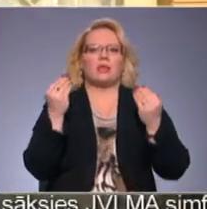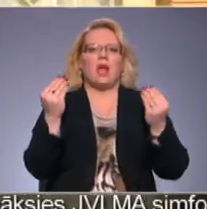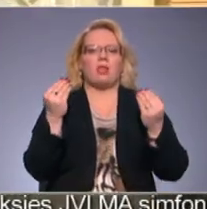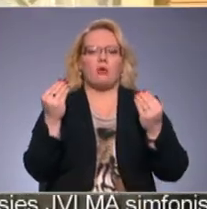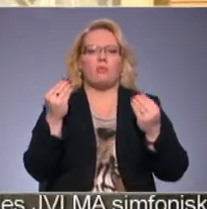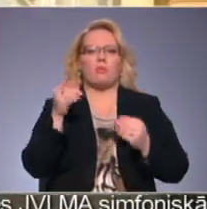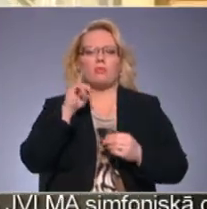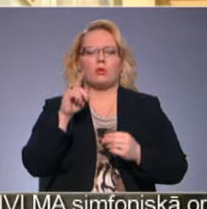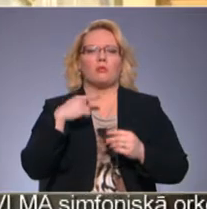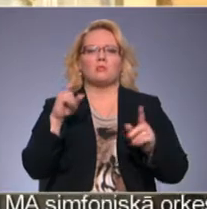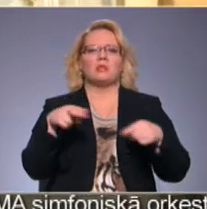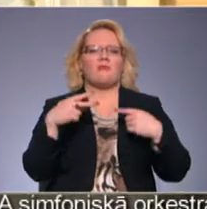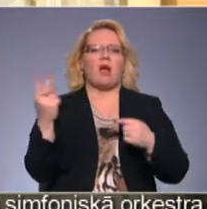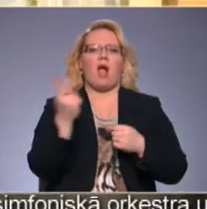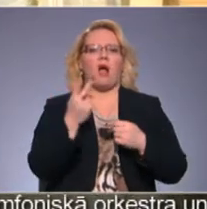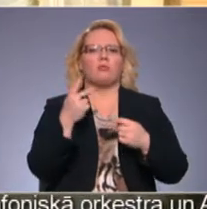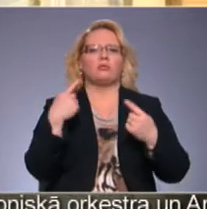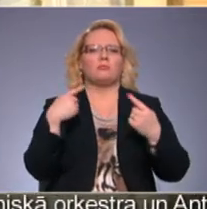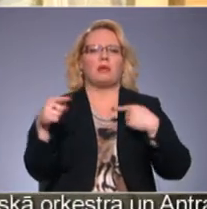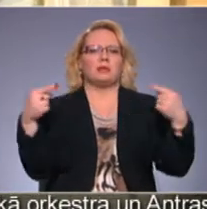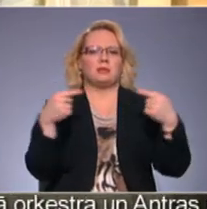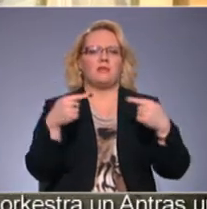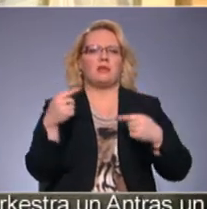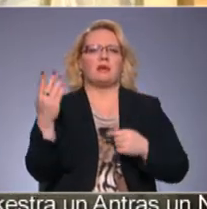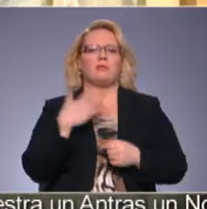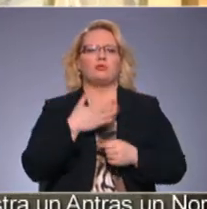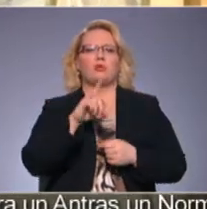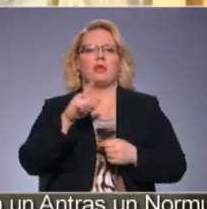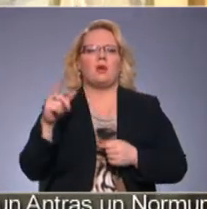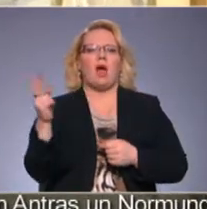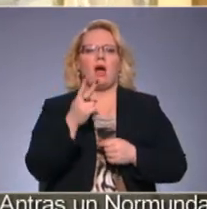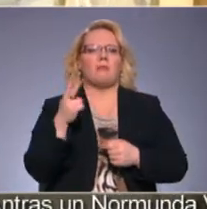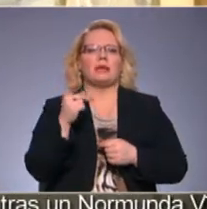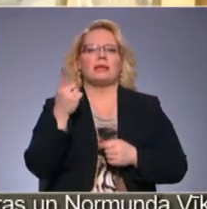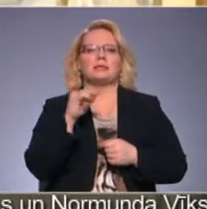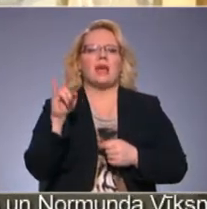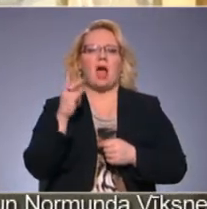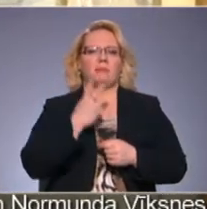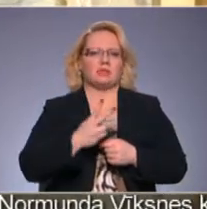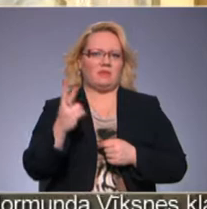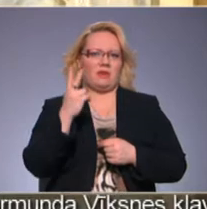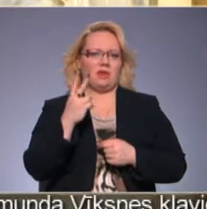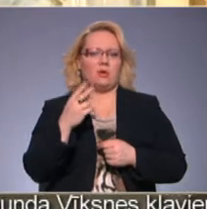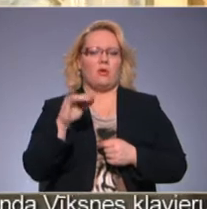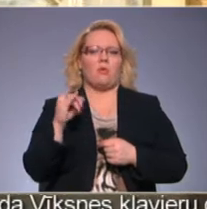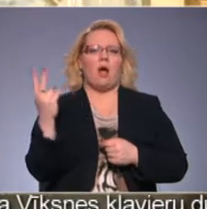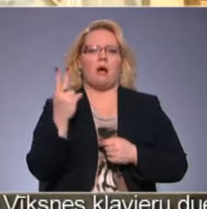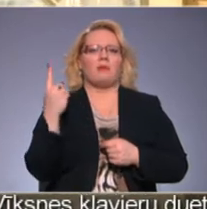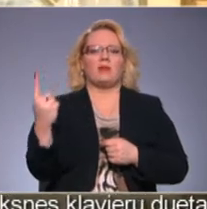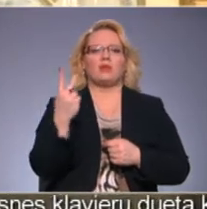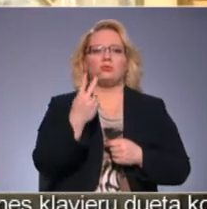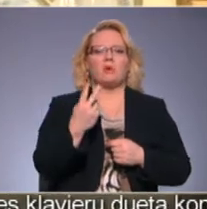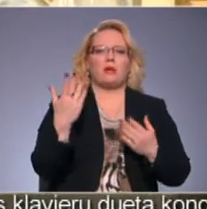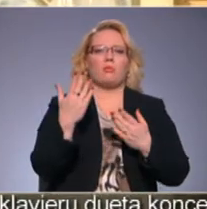protams, mums nevajag pretstatīt Tiesīvāms dvīņu mūsu literatūrā Un tas, ko viņi viens otram ir